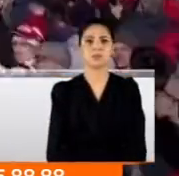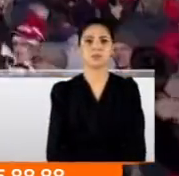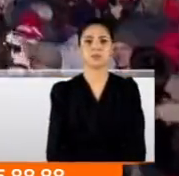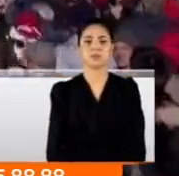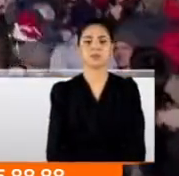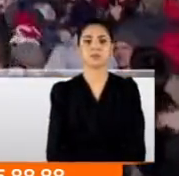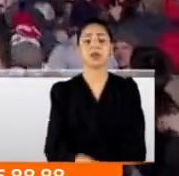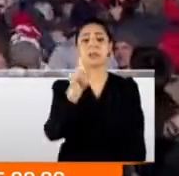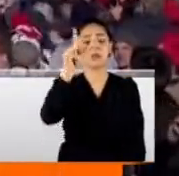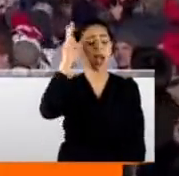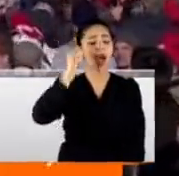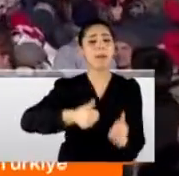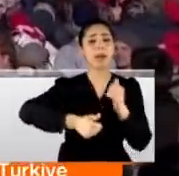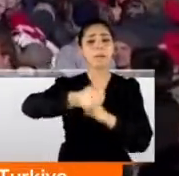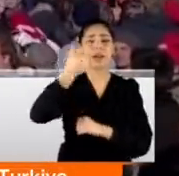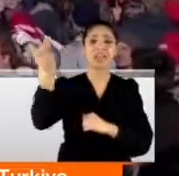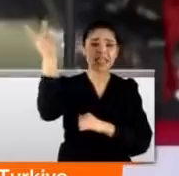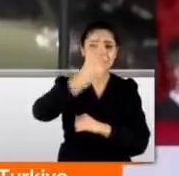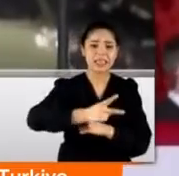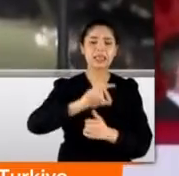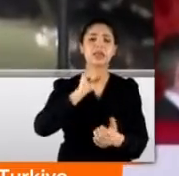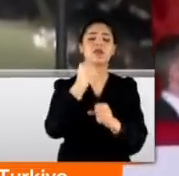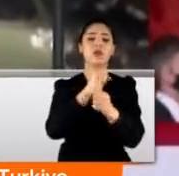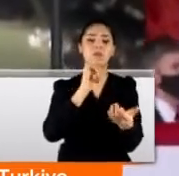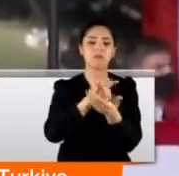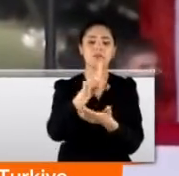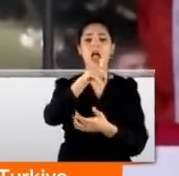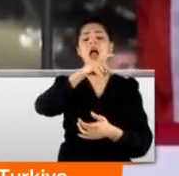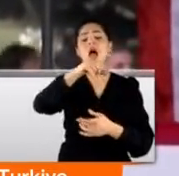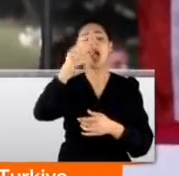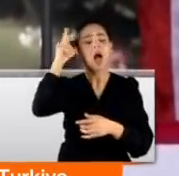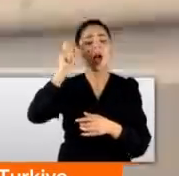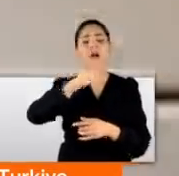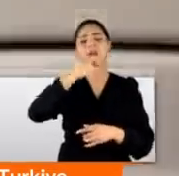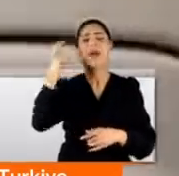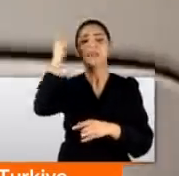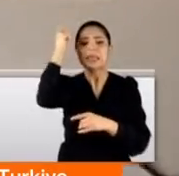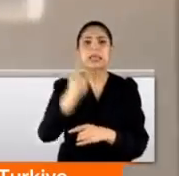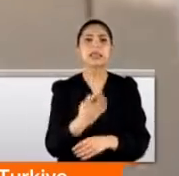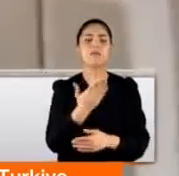Bir Amerikan Başkanı'nın ikinci azil süreci Amerikan tarihinde bir ilk.